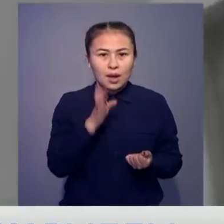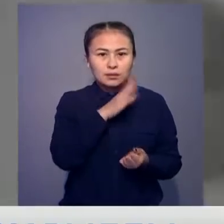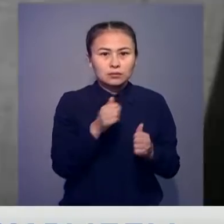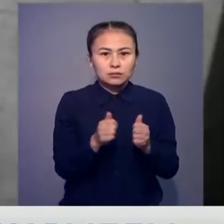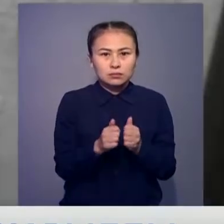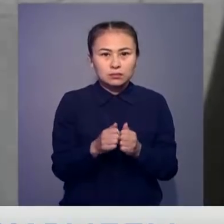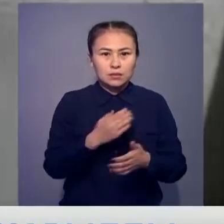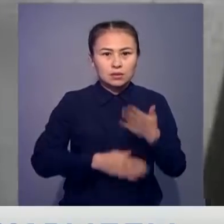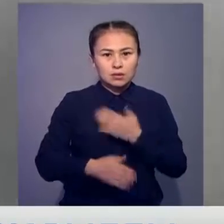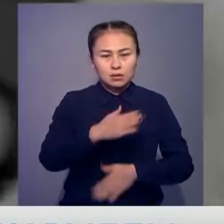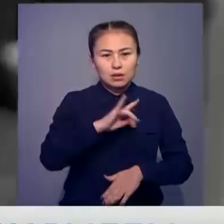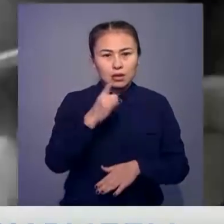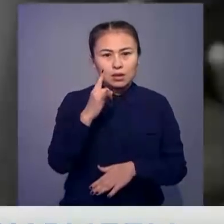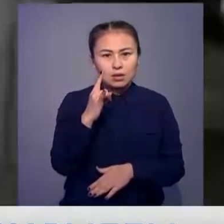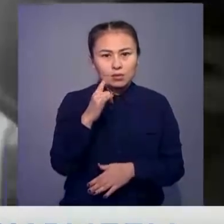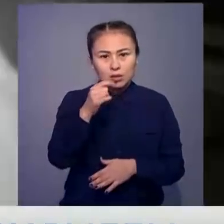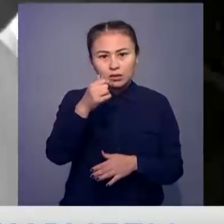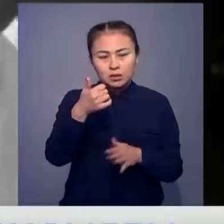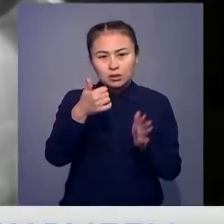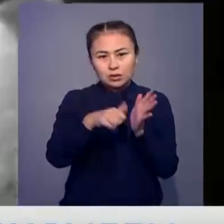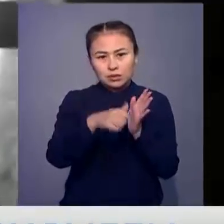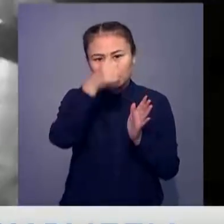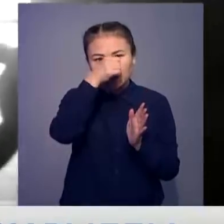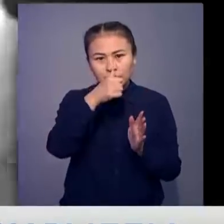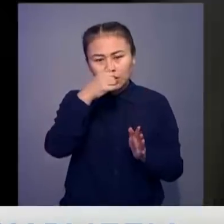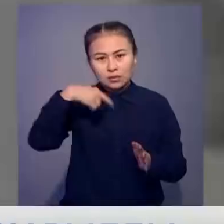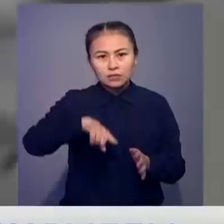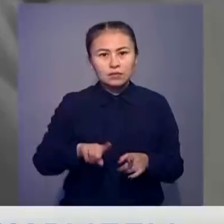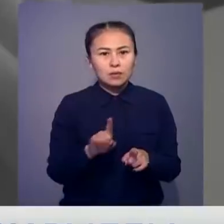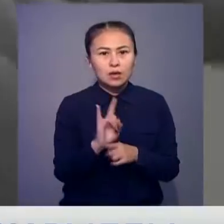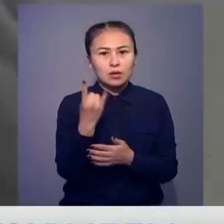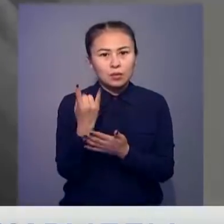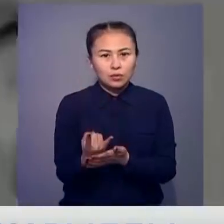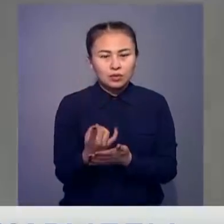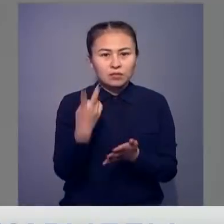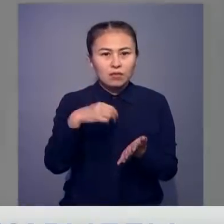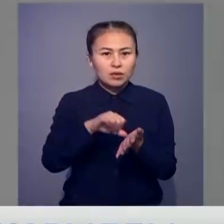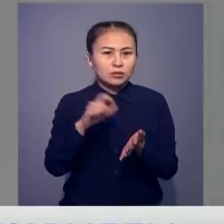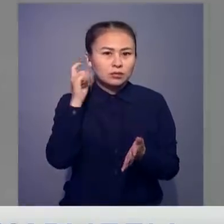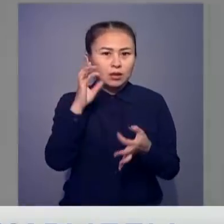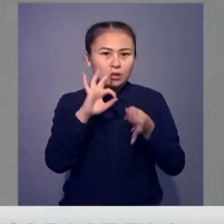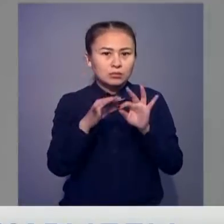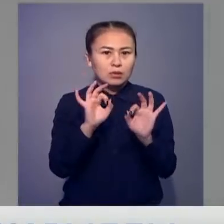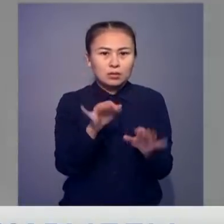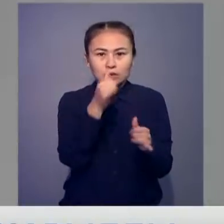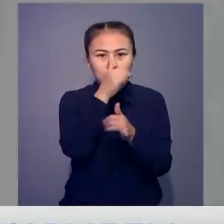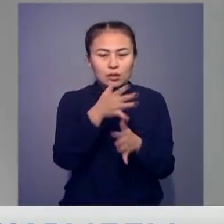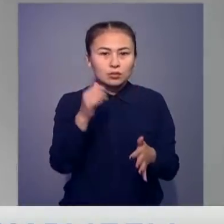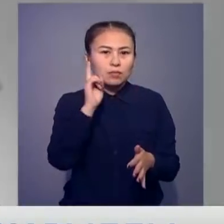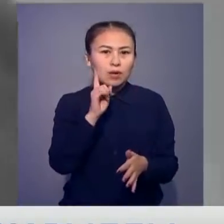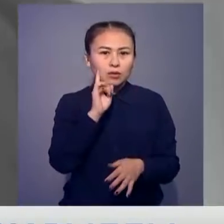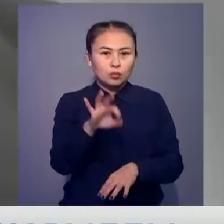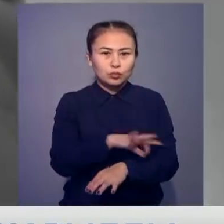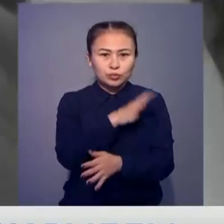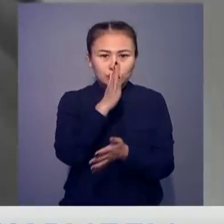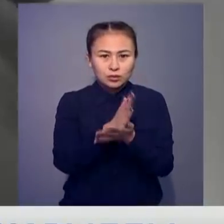ғарбада алтайлық нәресі болған екен, мұндай қадамға неттен барған 26 жасақ келіншек түсіндіре алмаған. Әзірге некеде